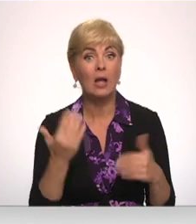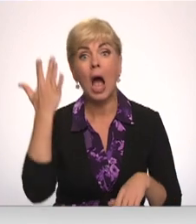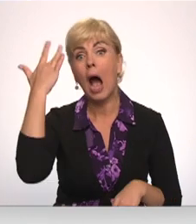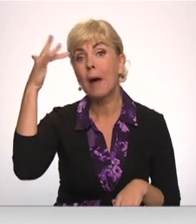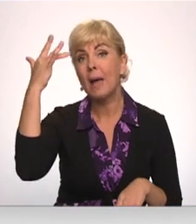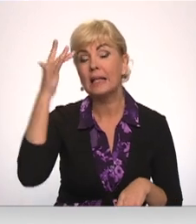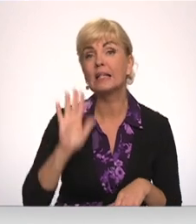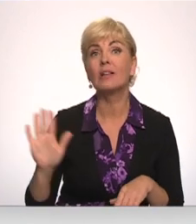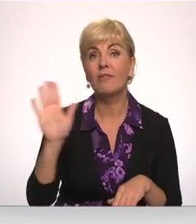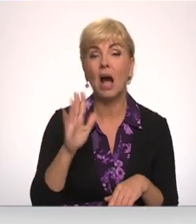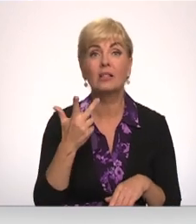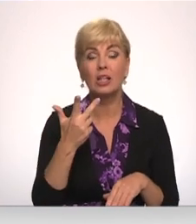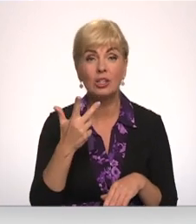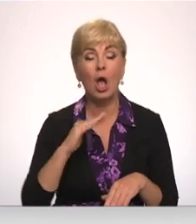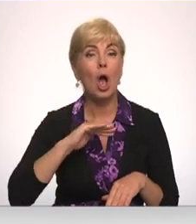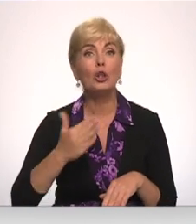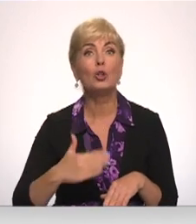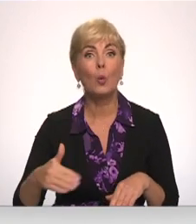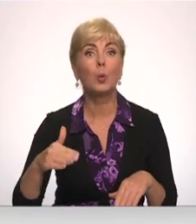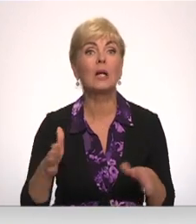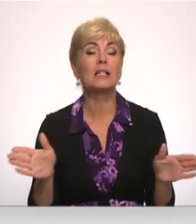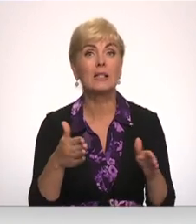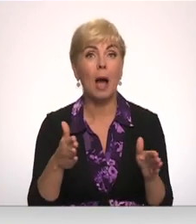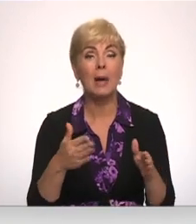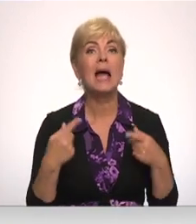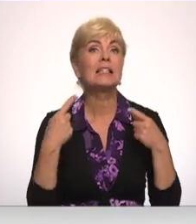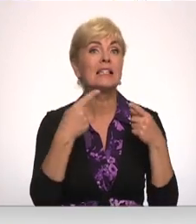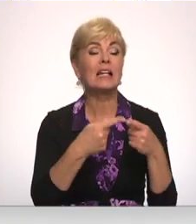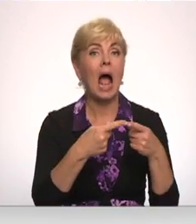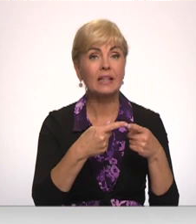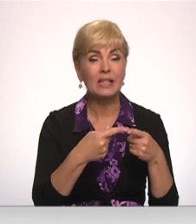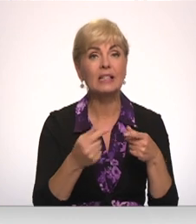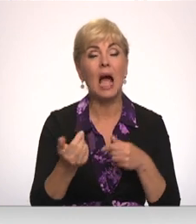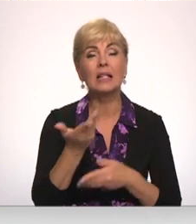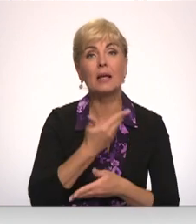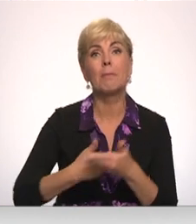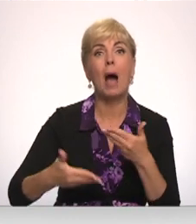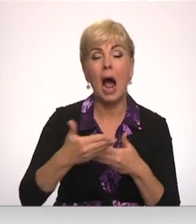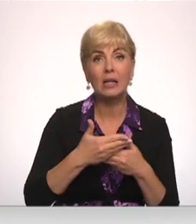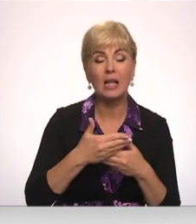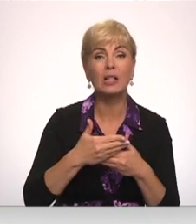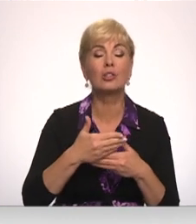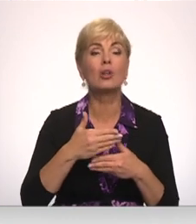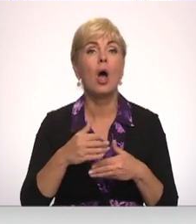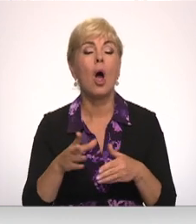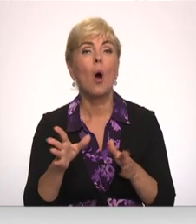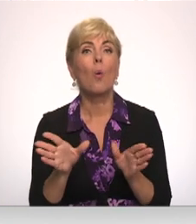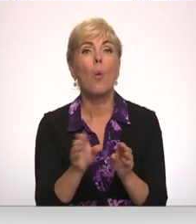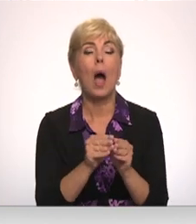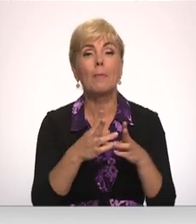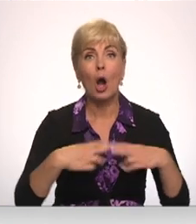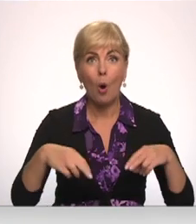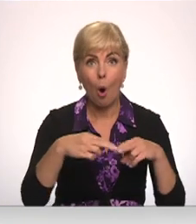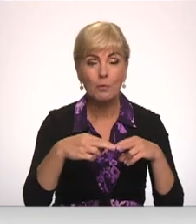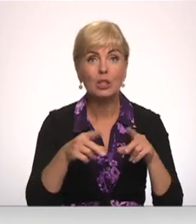savienotās valstis trīs jūru samitā ir strateģiskais partneris kopā ar Eiropas komisiju un vāciju. Un ir